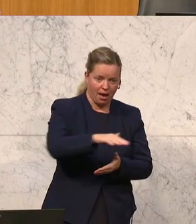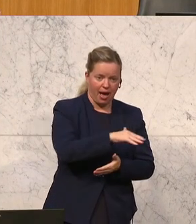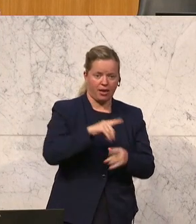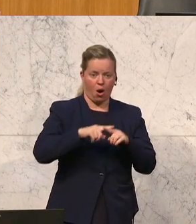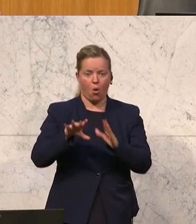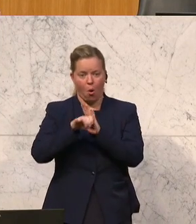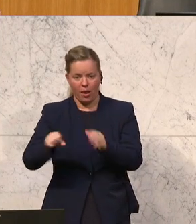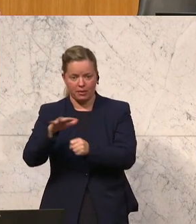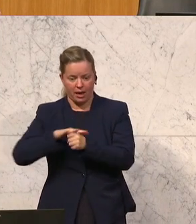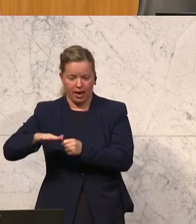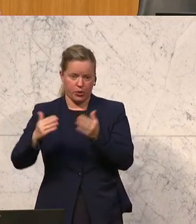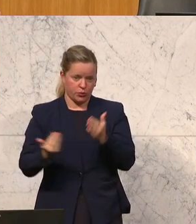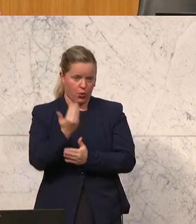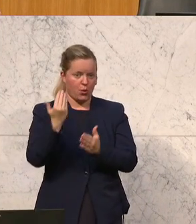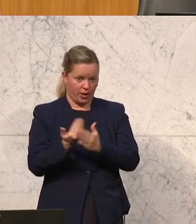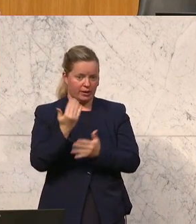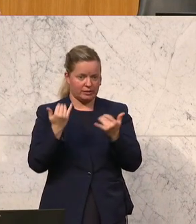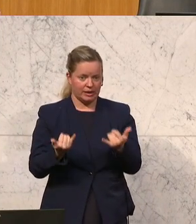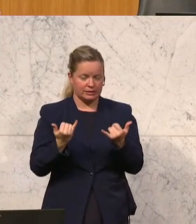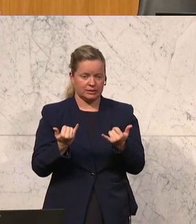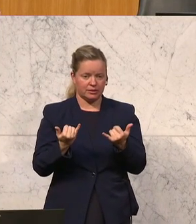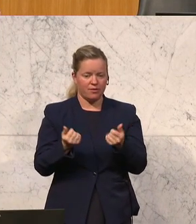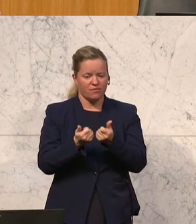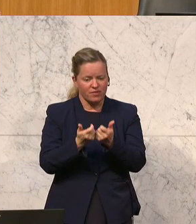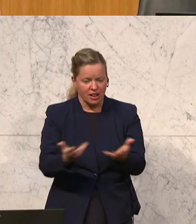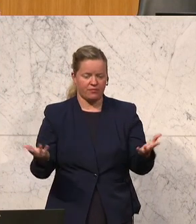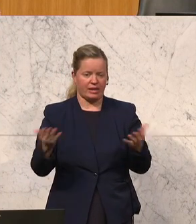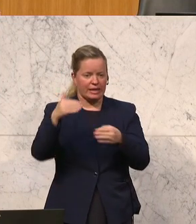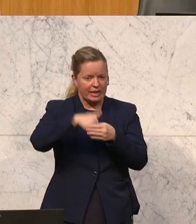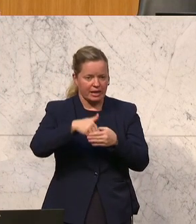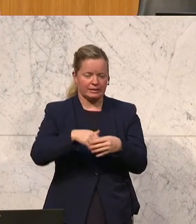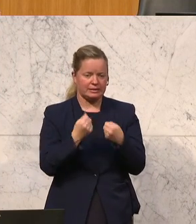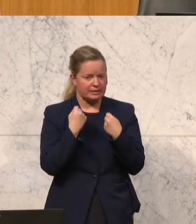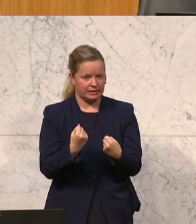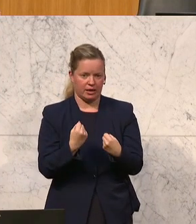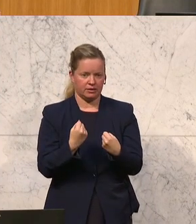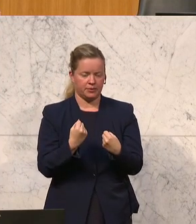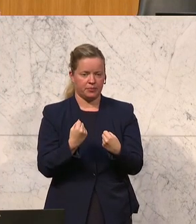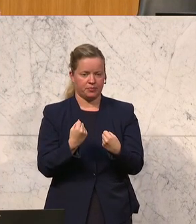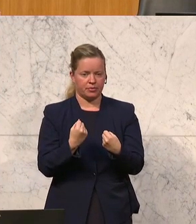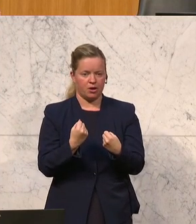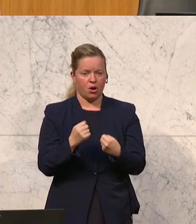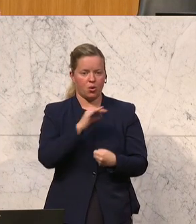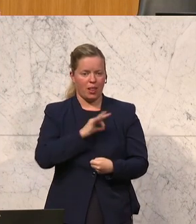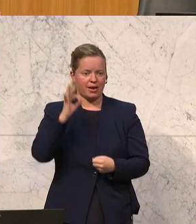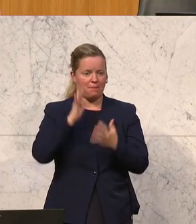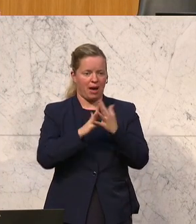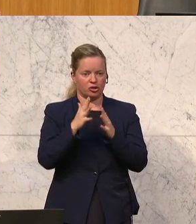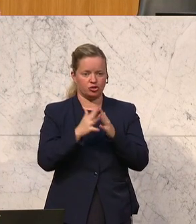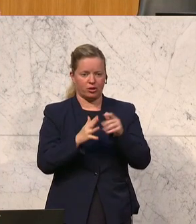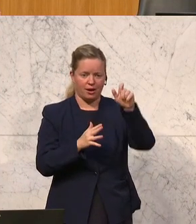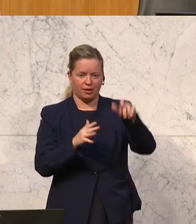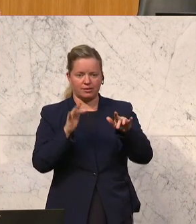das ist eine Neuerung, die Sicherstellung von vielfältigen Inhalten. Auch die Kollegin Brandstötter hat die unterschiedlichen